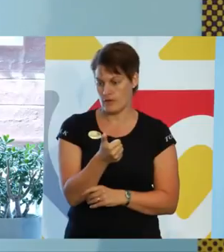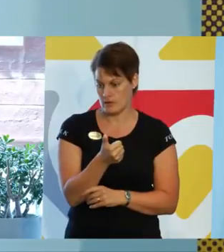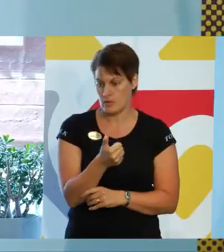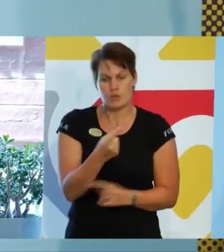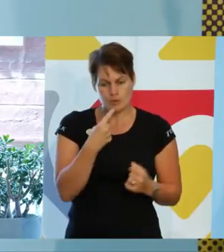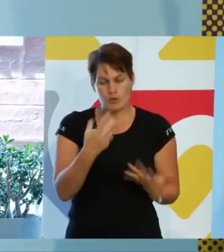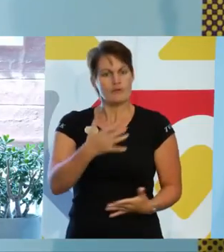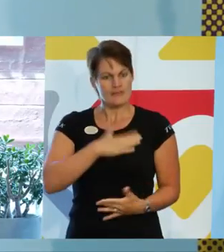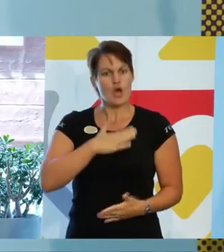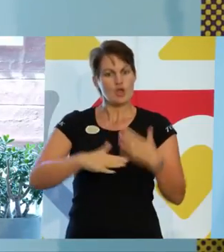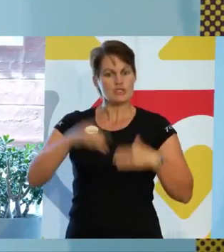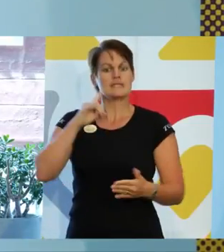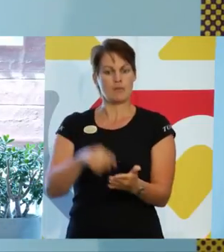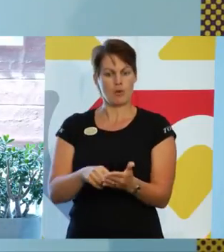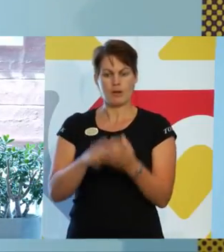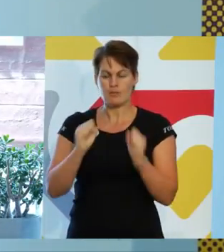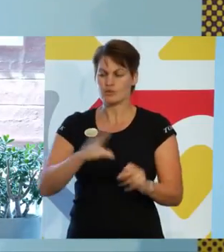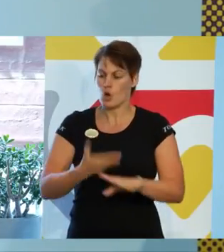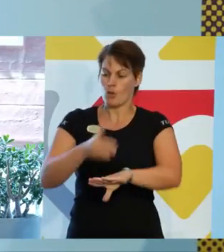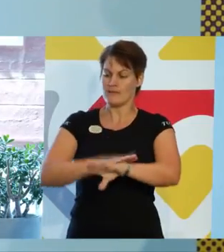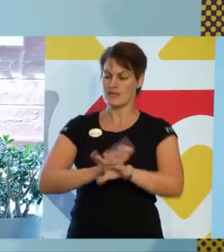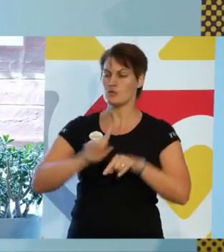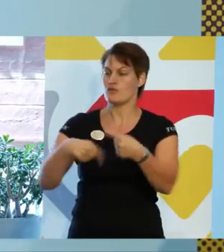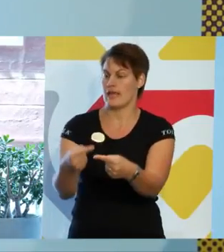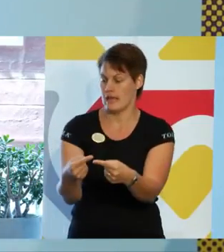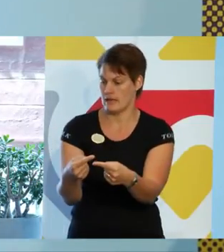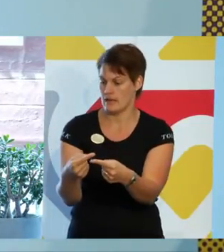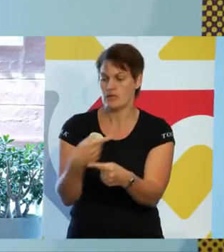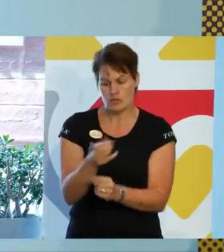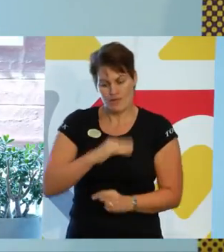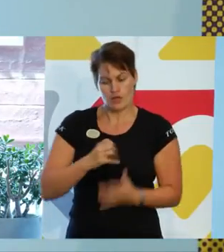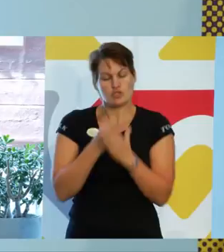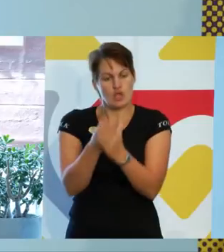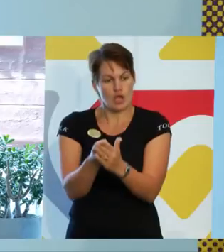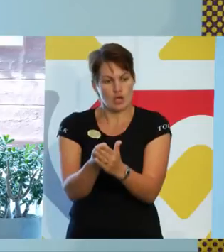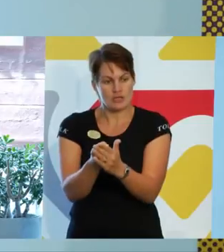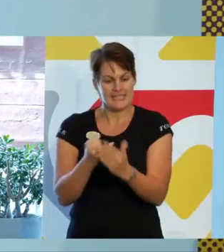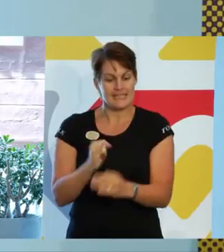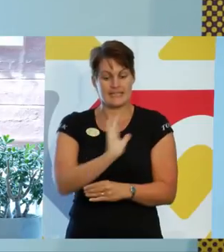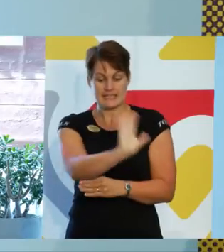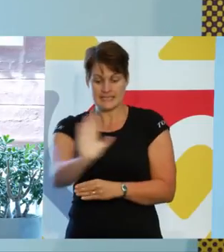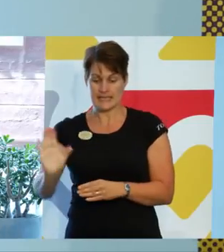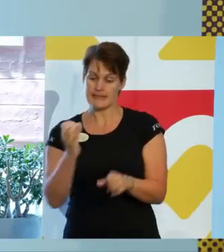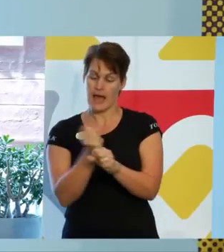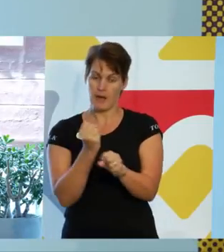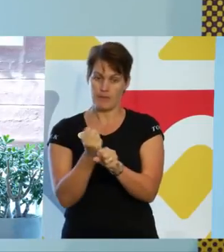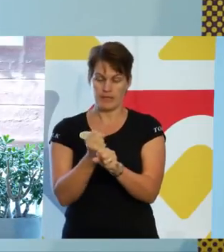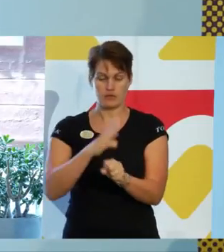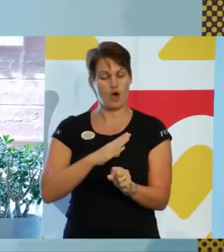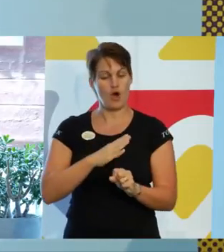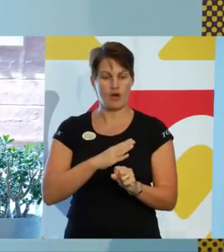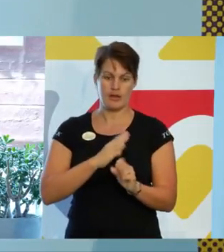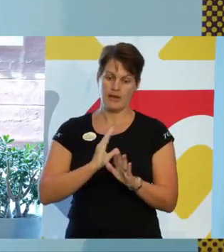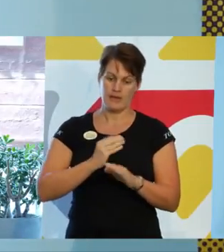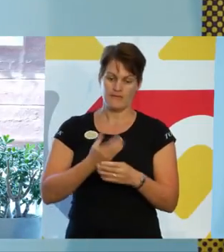önskemål om kompetensutveckling och stöd i arbetet för att bedriva verksamhetsutveckling som